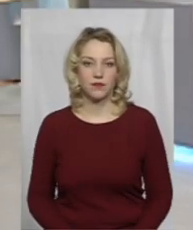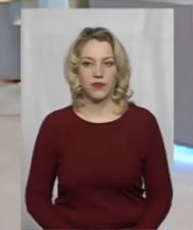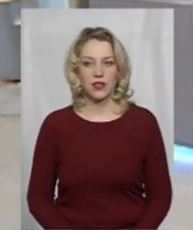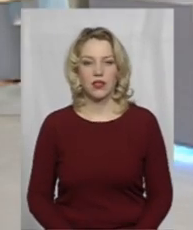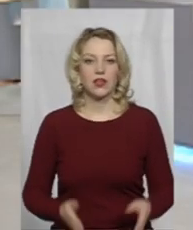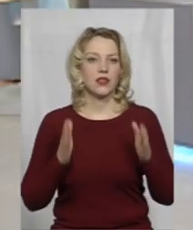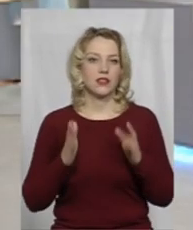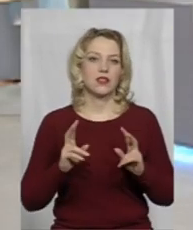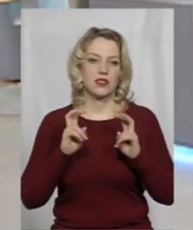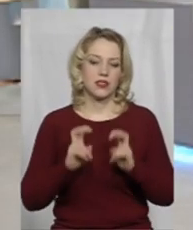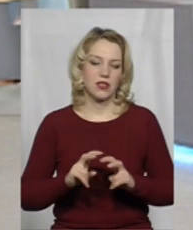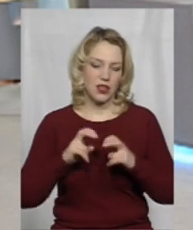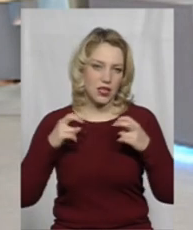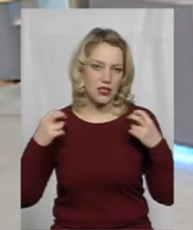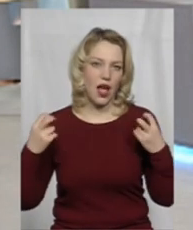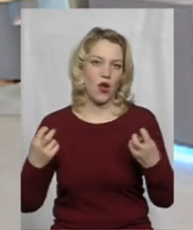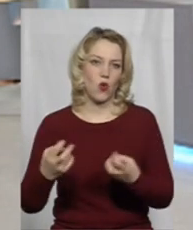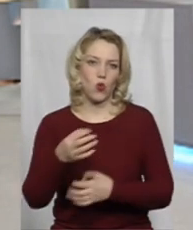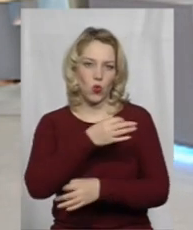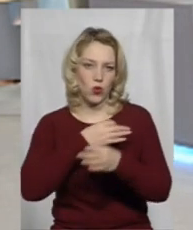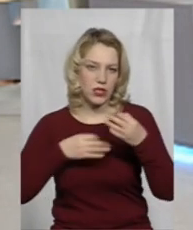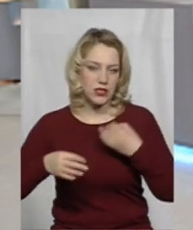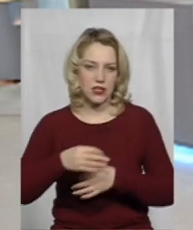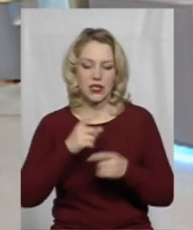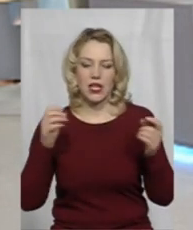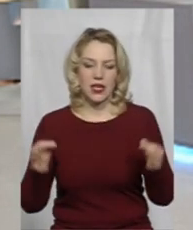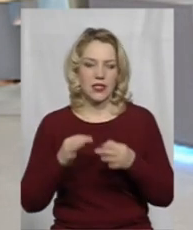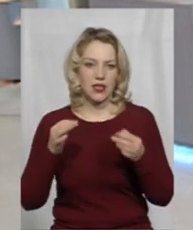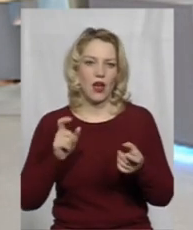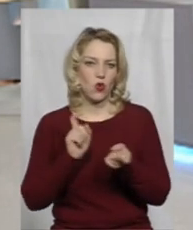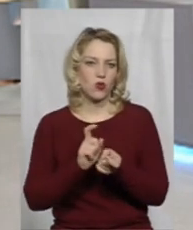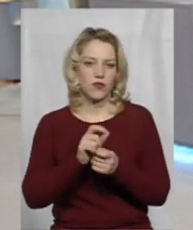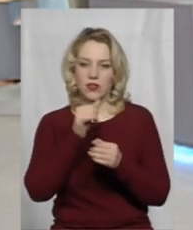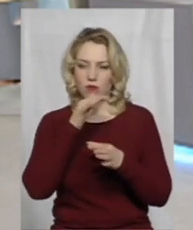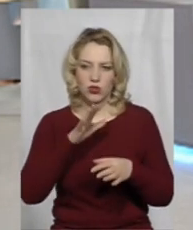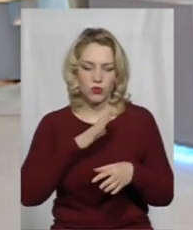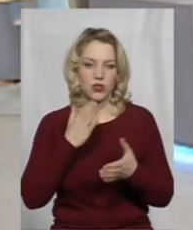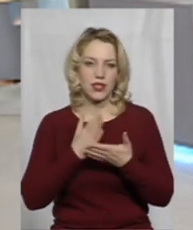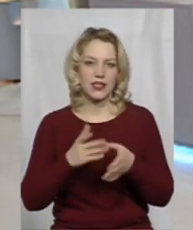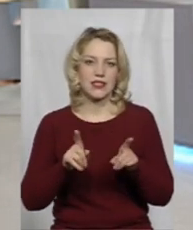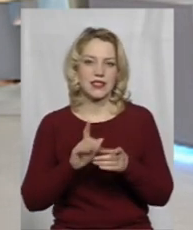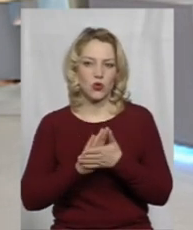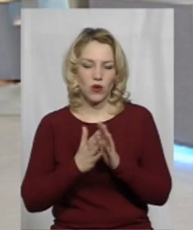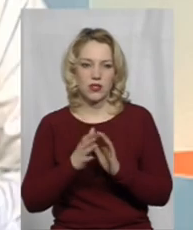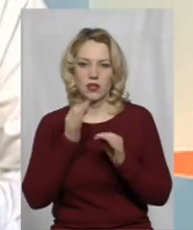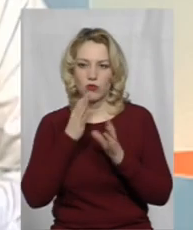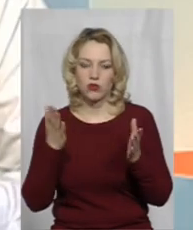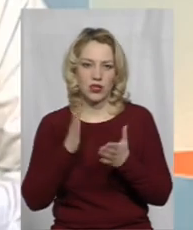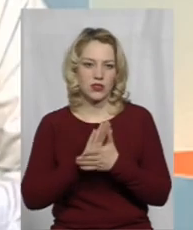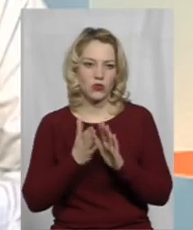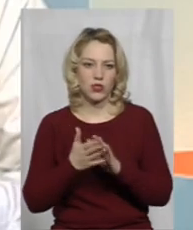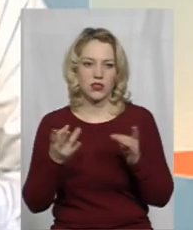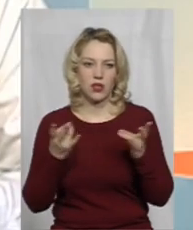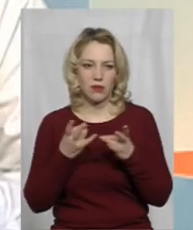Тільки сідати за круглий стіл. Ніякого конфлікту не повинно бути. Є ситуація, будь-яка ситуація, нам